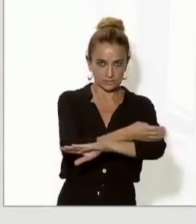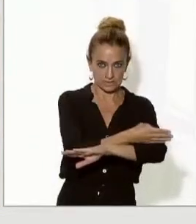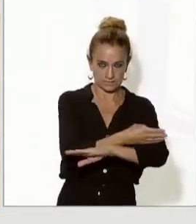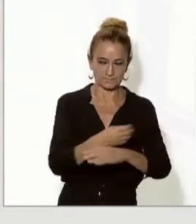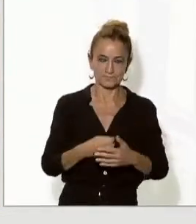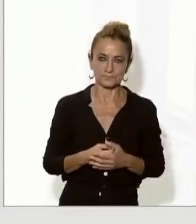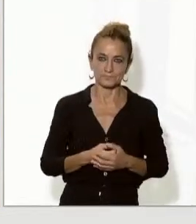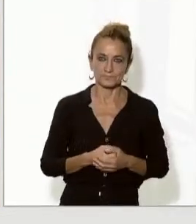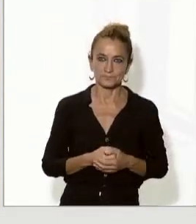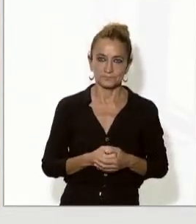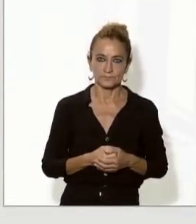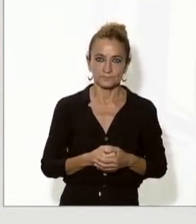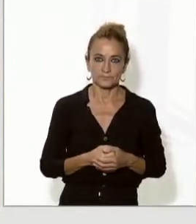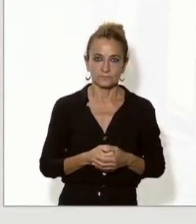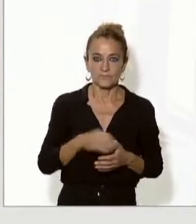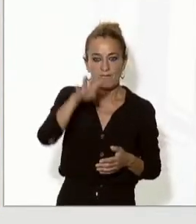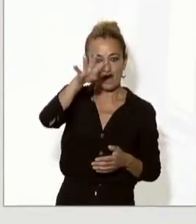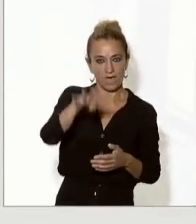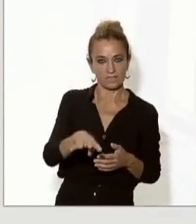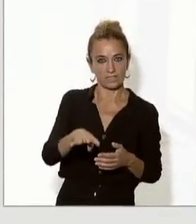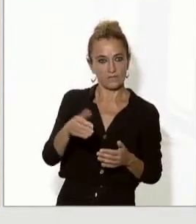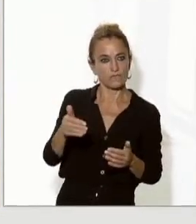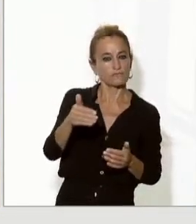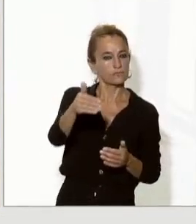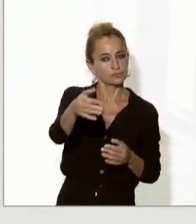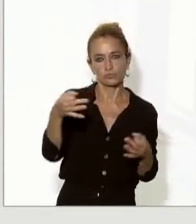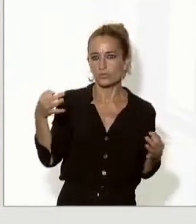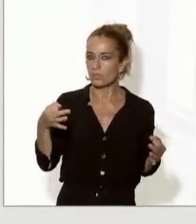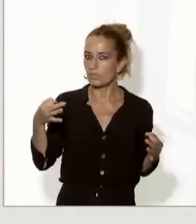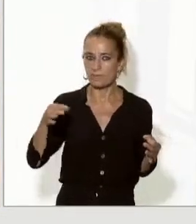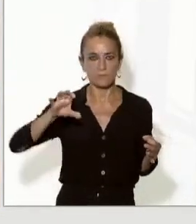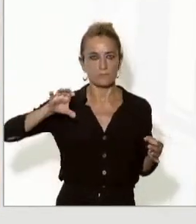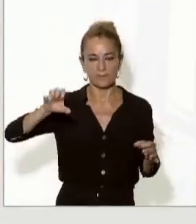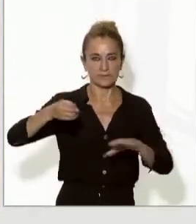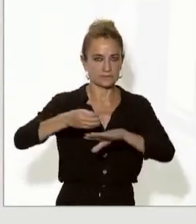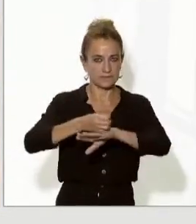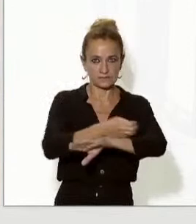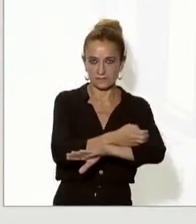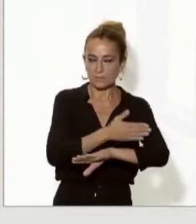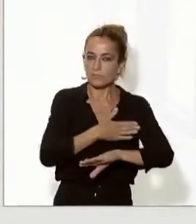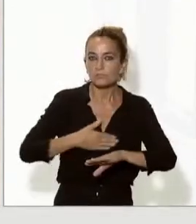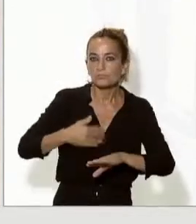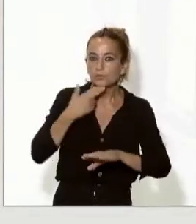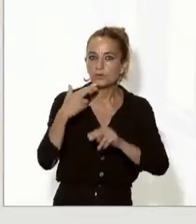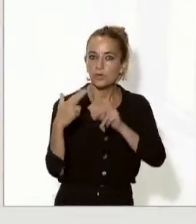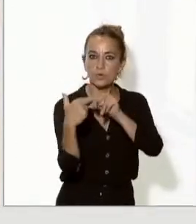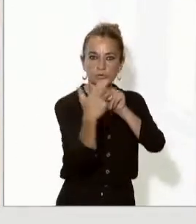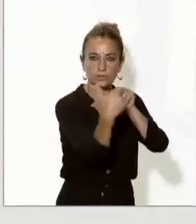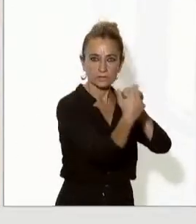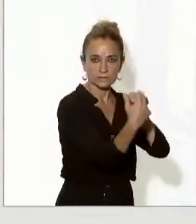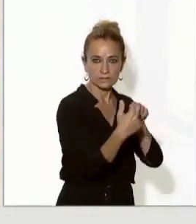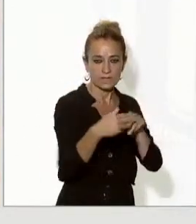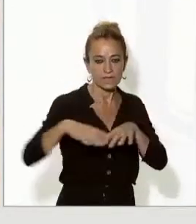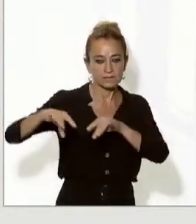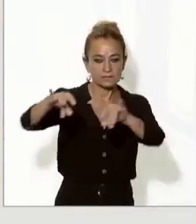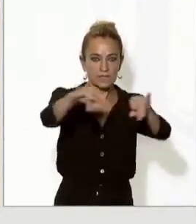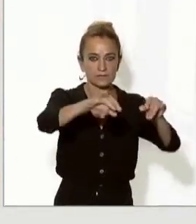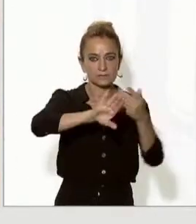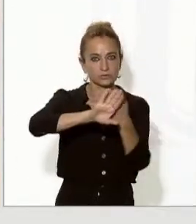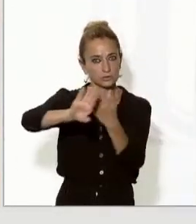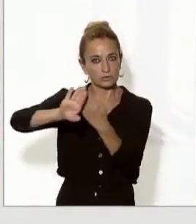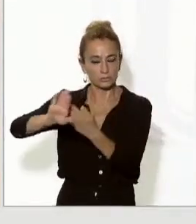Catalunya ha'avançar cap a ser un país de trens i també evidentment un país de trens connectat amb els territoris veïns, en aquest cas